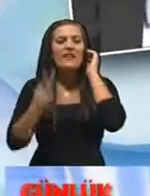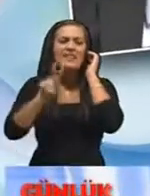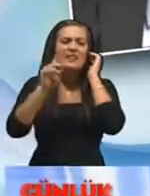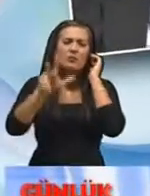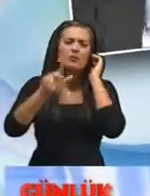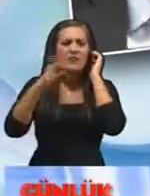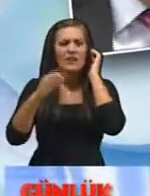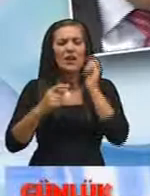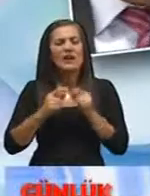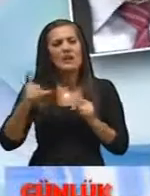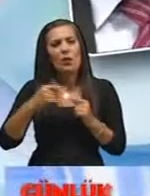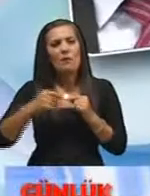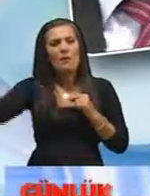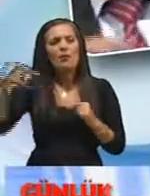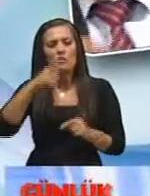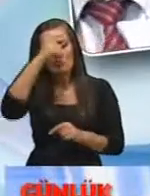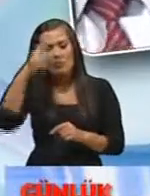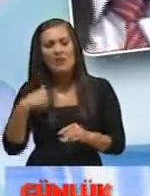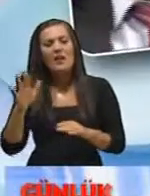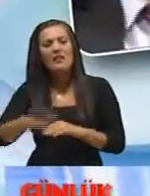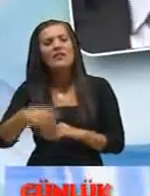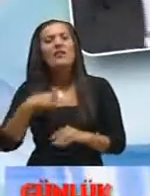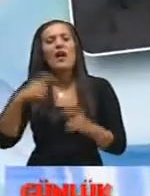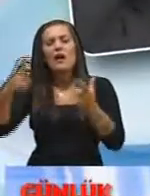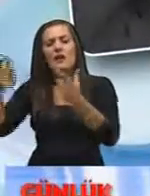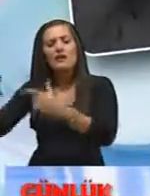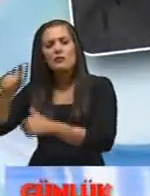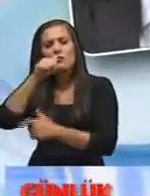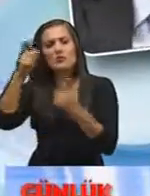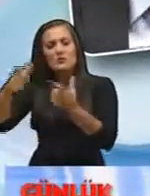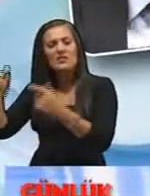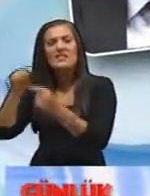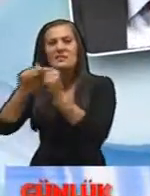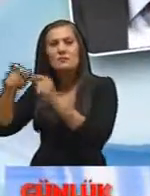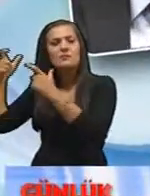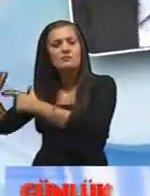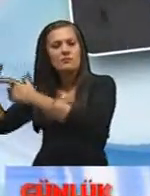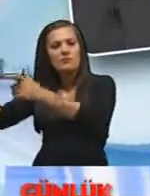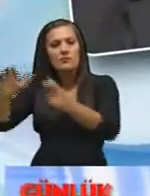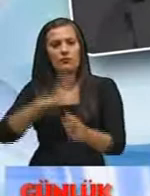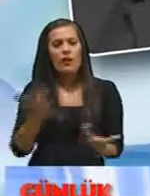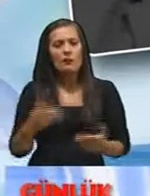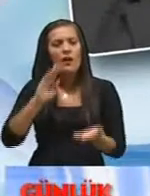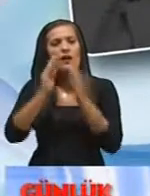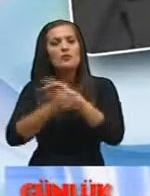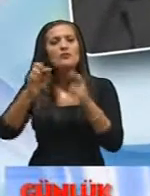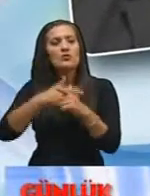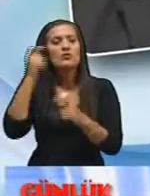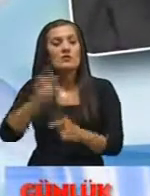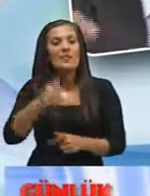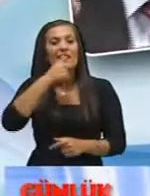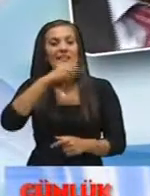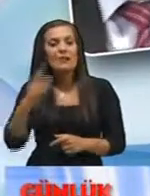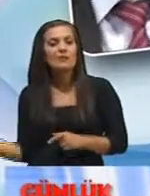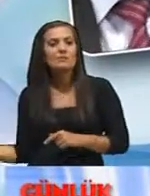kilometrelik Türkiye bacağında bir ishalatlı var 3 kilometrelik bir Kıbrıs ishalatlı var Ama Asrın projesi yapan Deniz